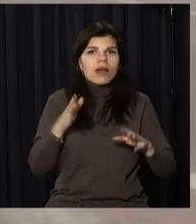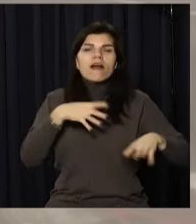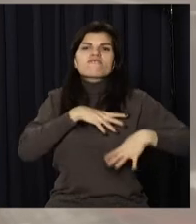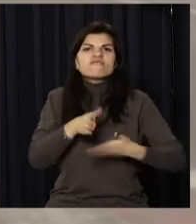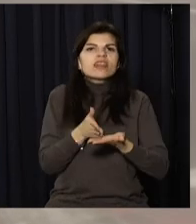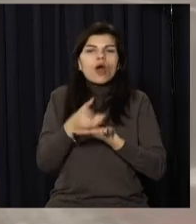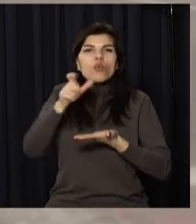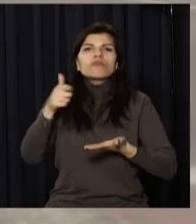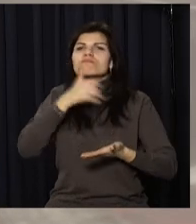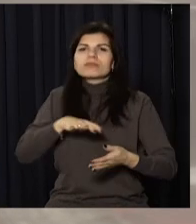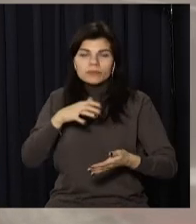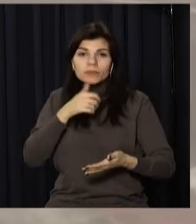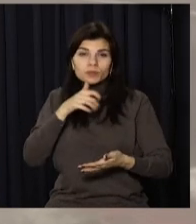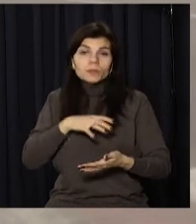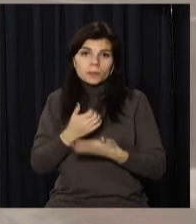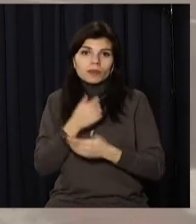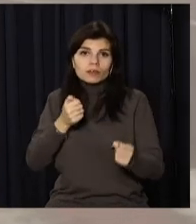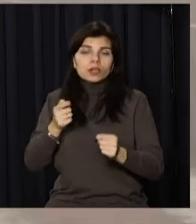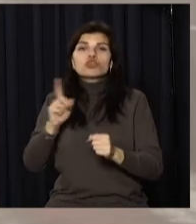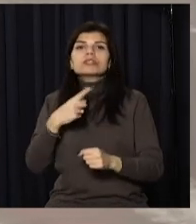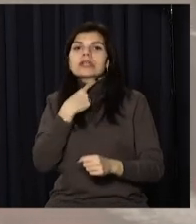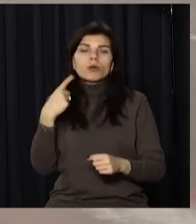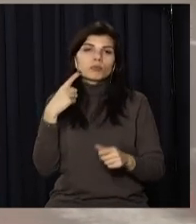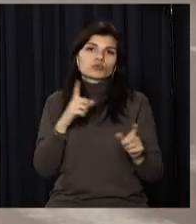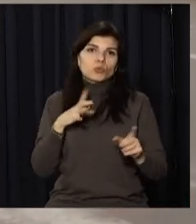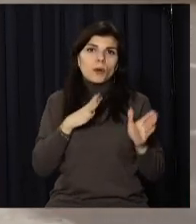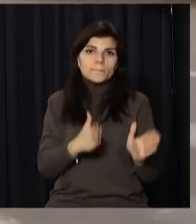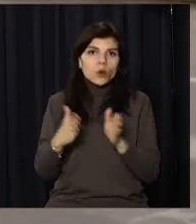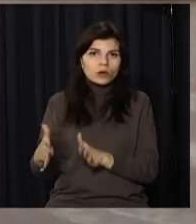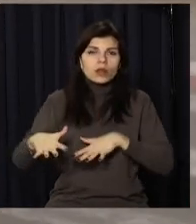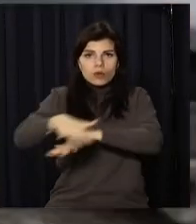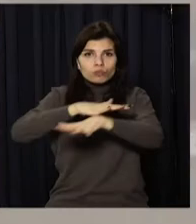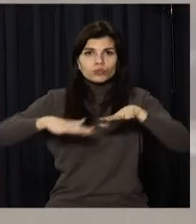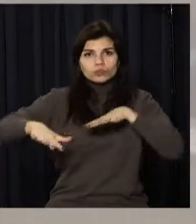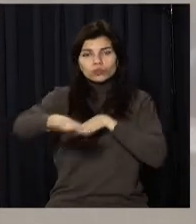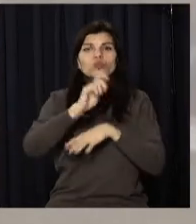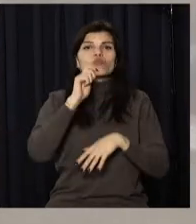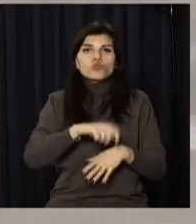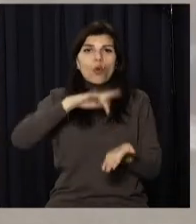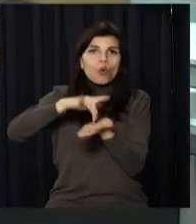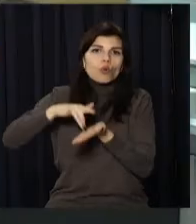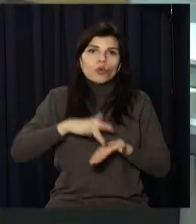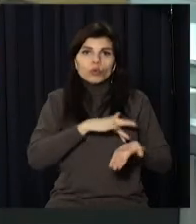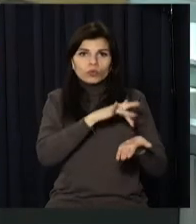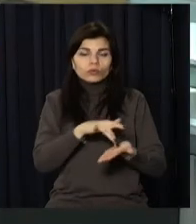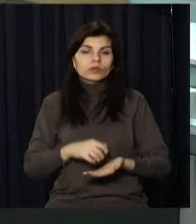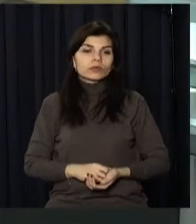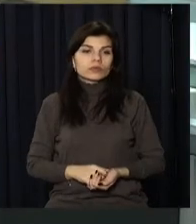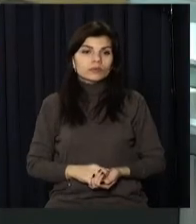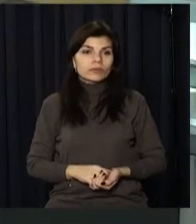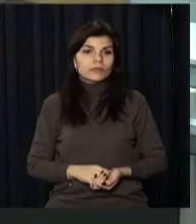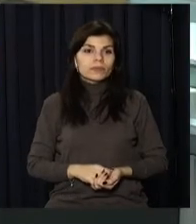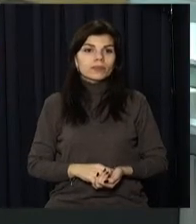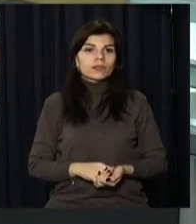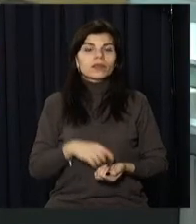підсилити правоохоронні органи України у забезпеченні правопорядку на території населених пунктів України. У